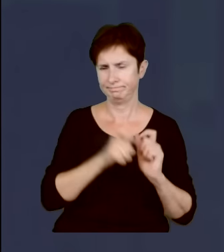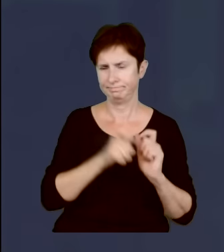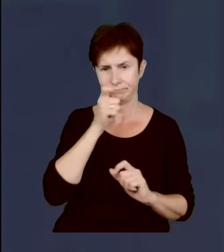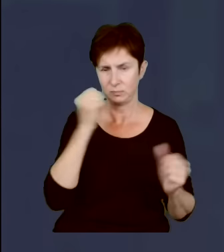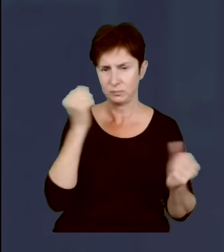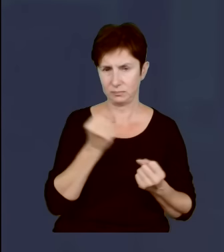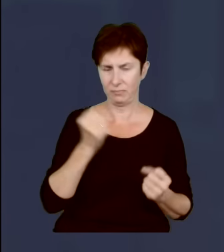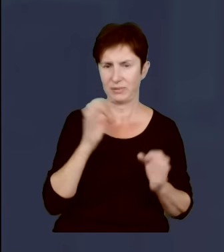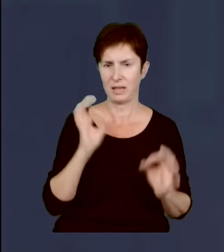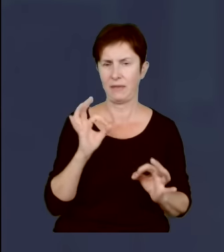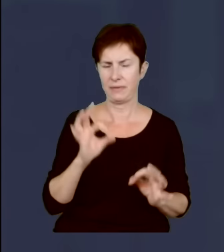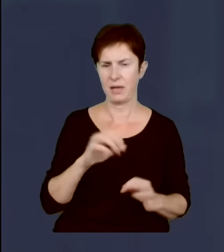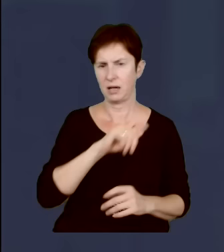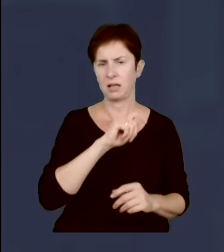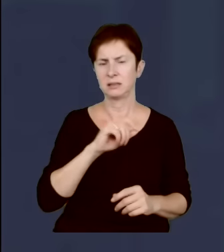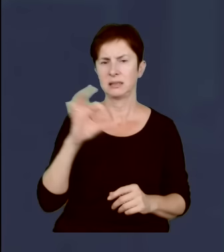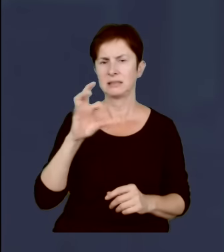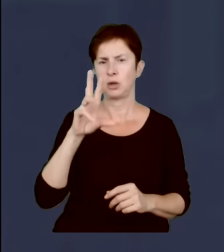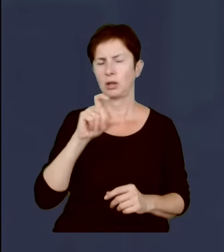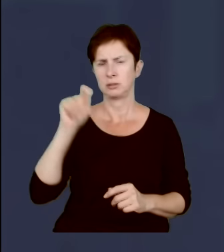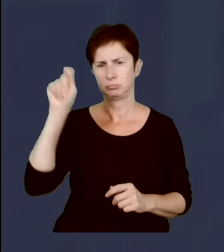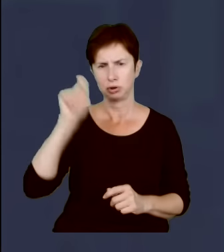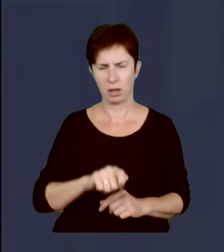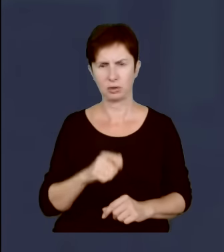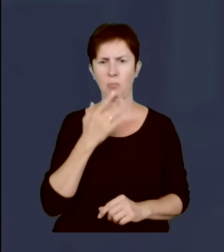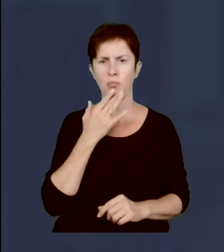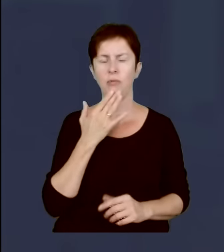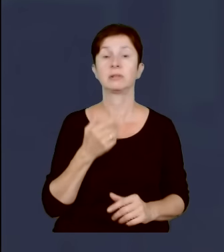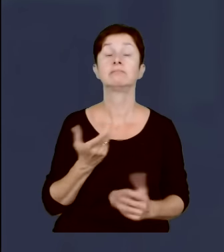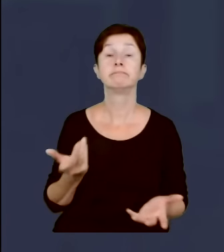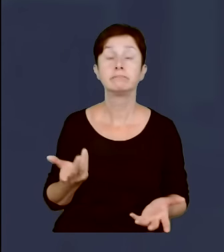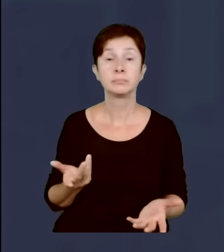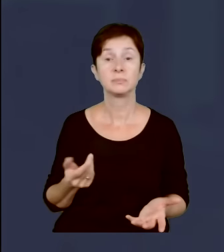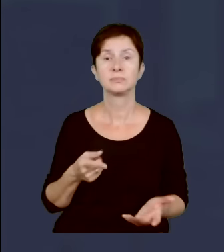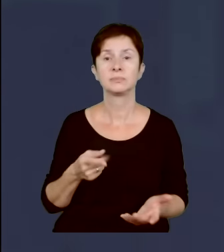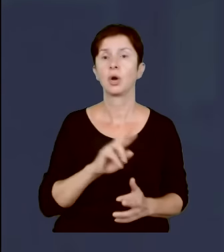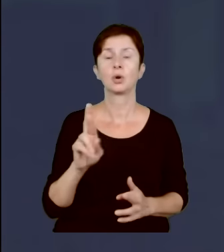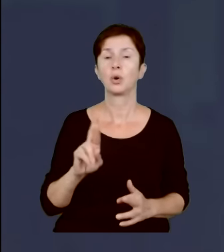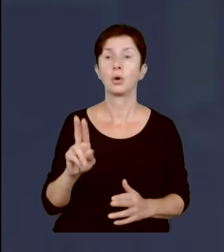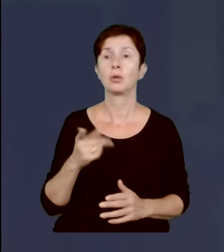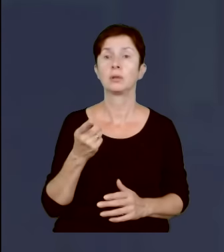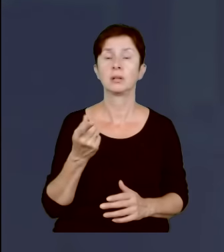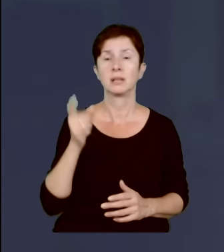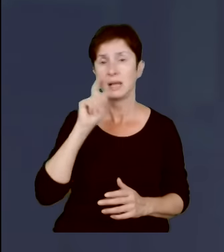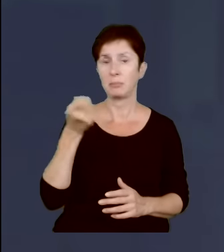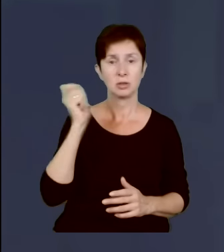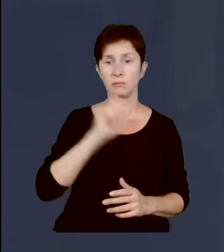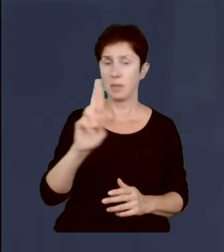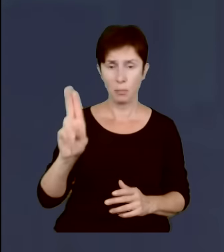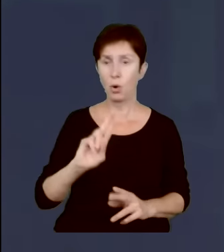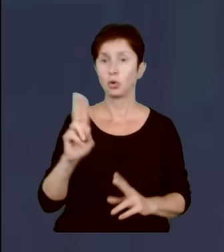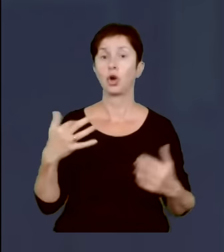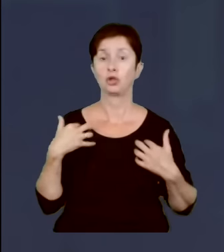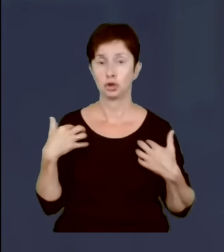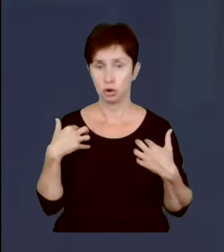przyjeżdża kanclerz Niemiec i mówi tak. Tych, których nie zabili Niemcy, którzy przeżyli, którzy jeszcze